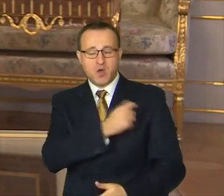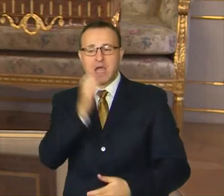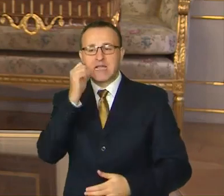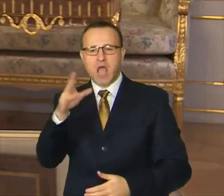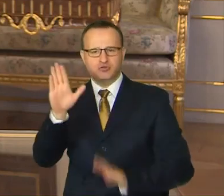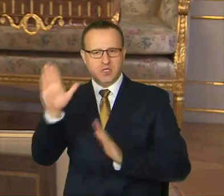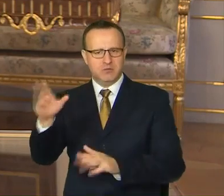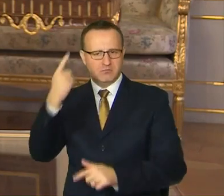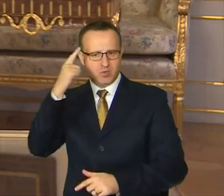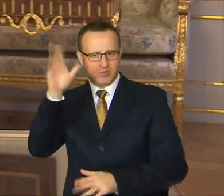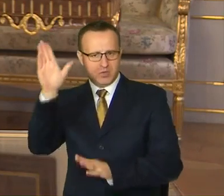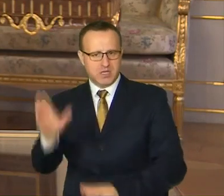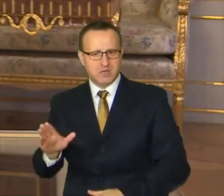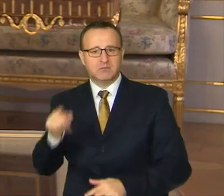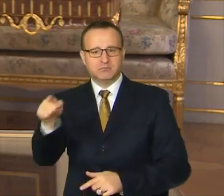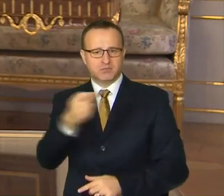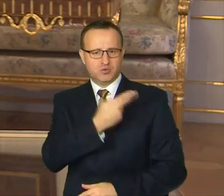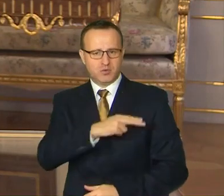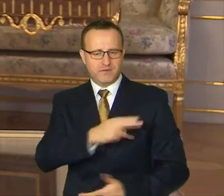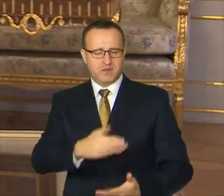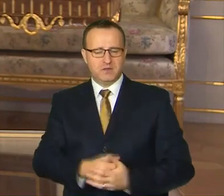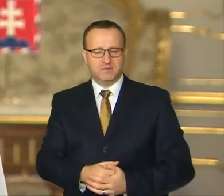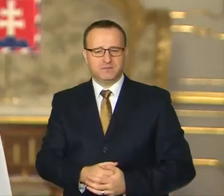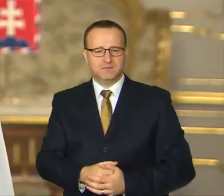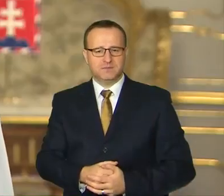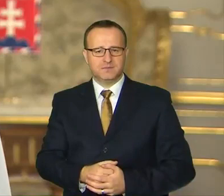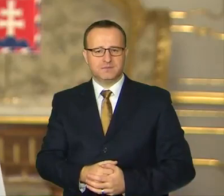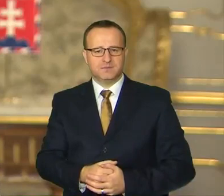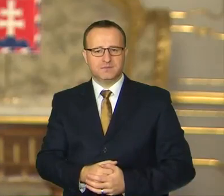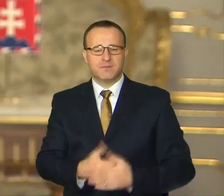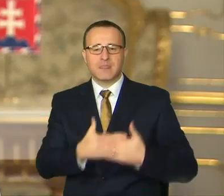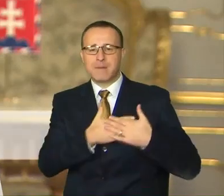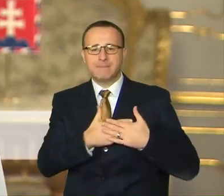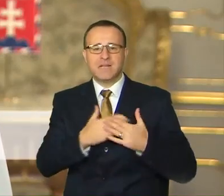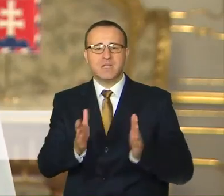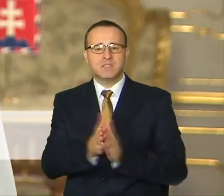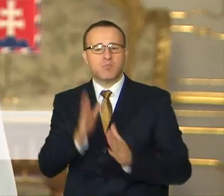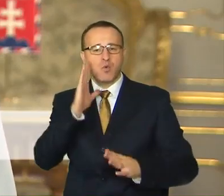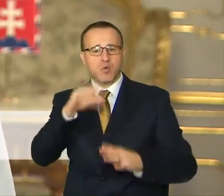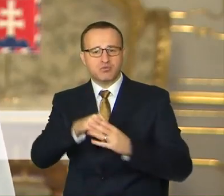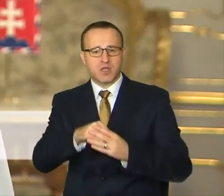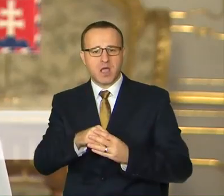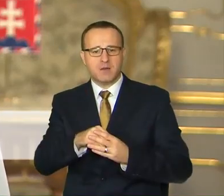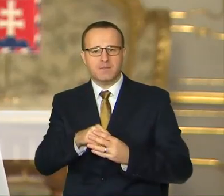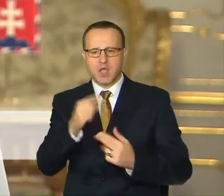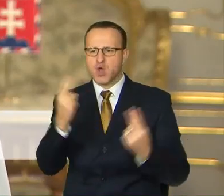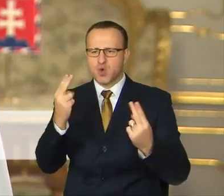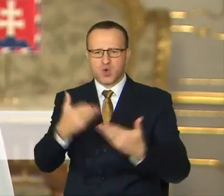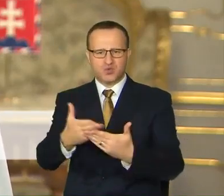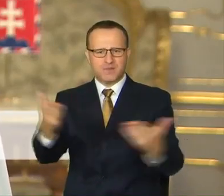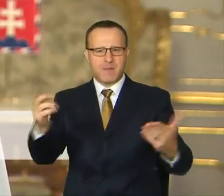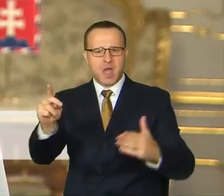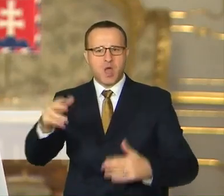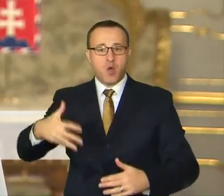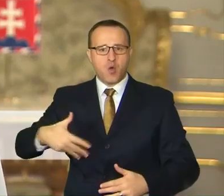pôsobnosti, lebo len za ten zodpovedáme. Milí spoluobčania, rozumiem vašim obavám